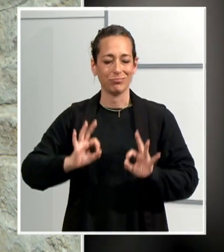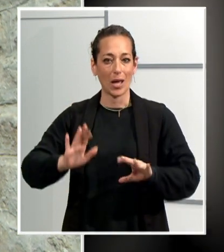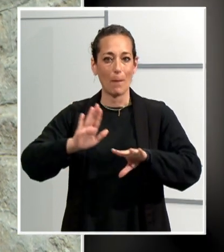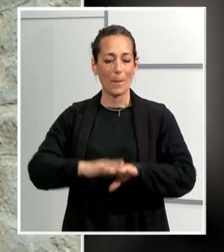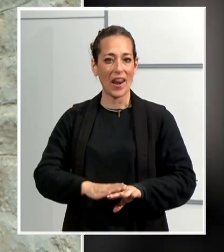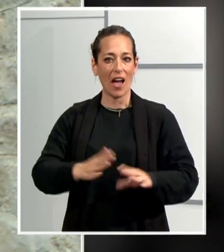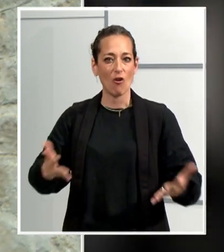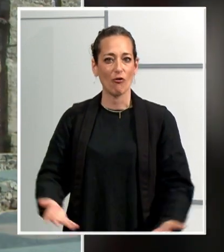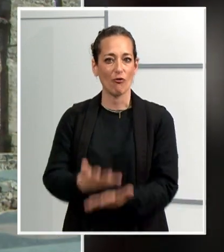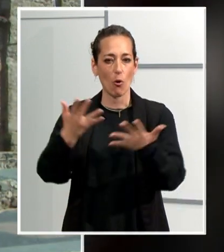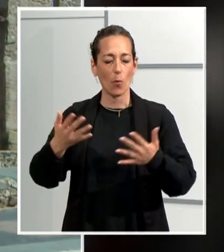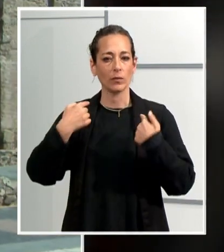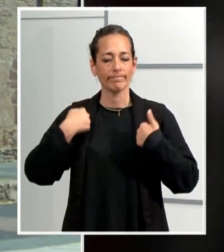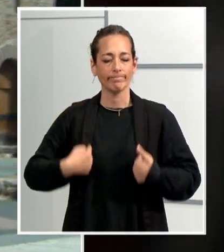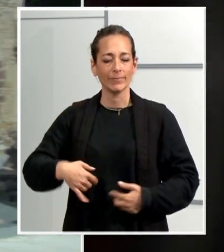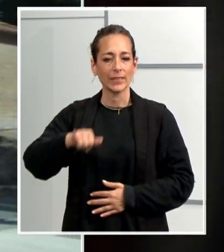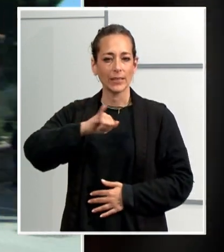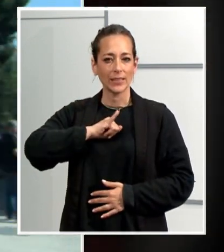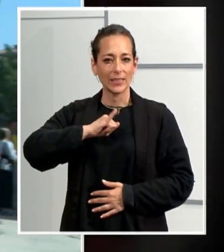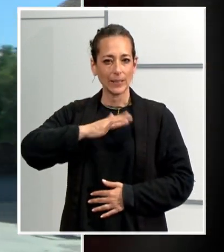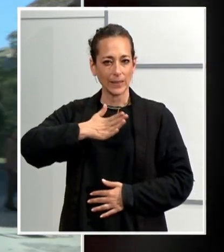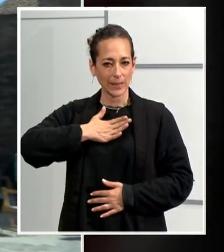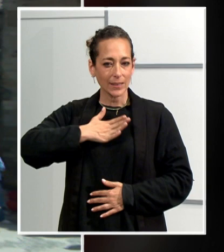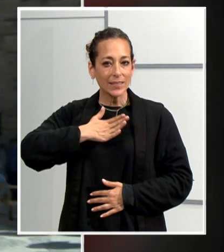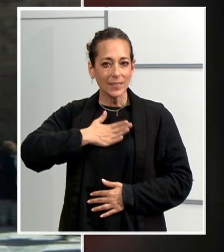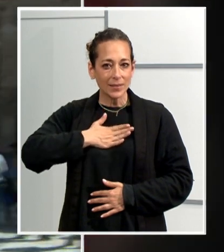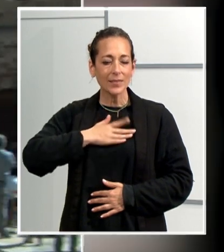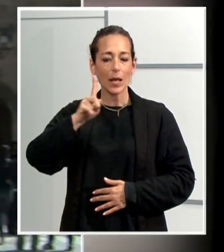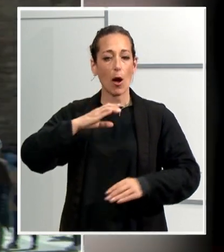sentit de pertinença i la comunicació intergeneracional.